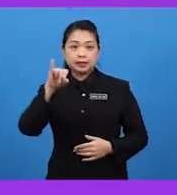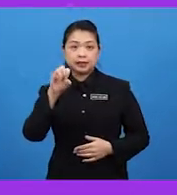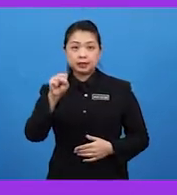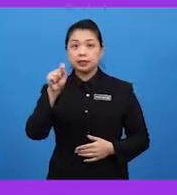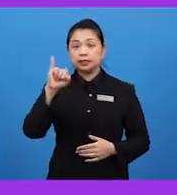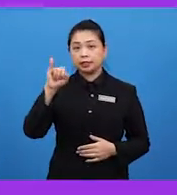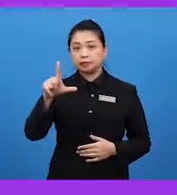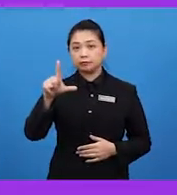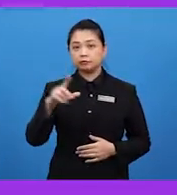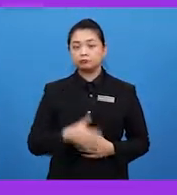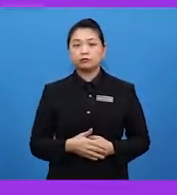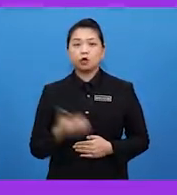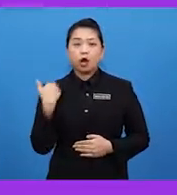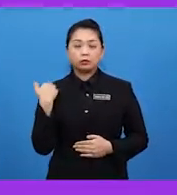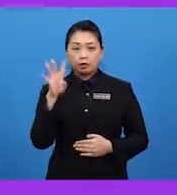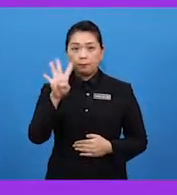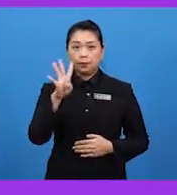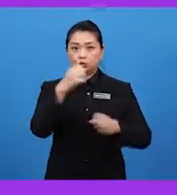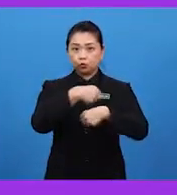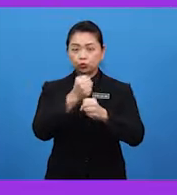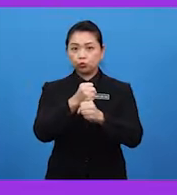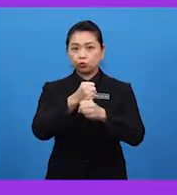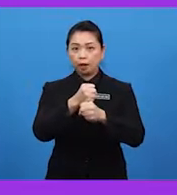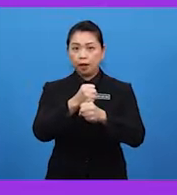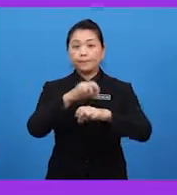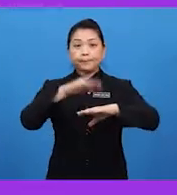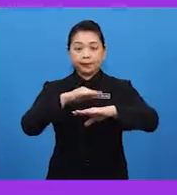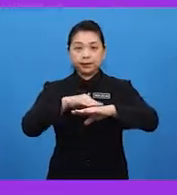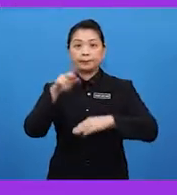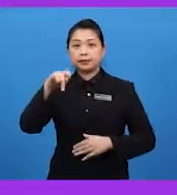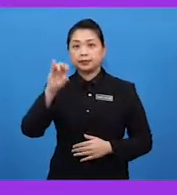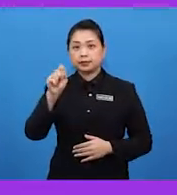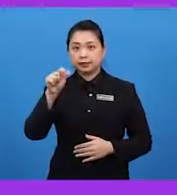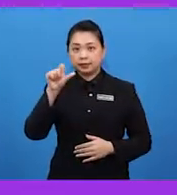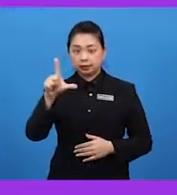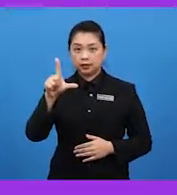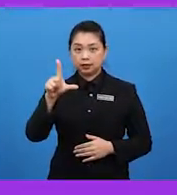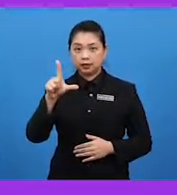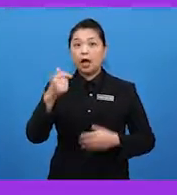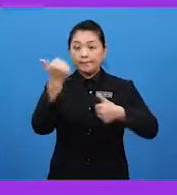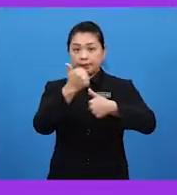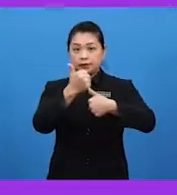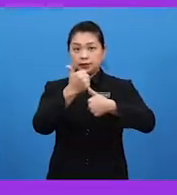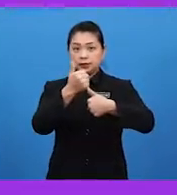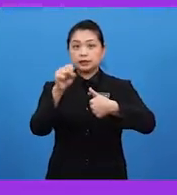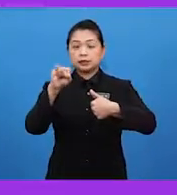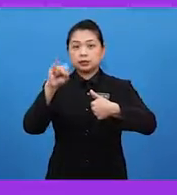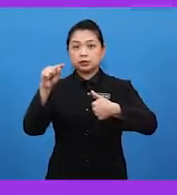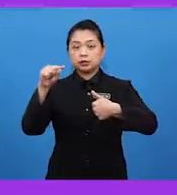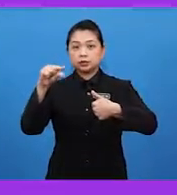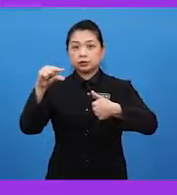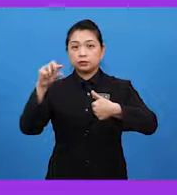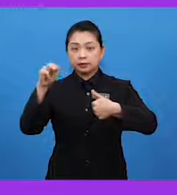terdapat empat struktur arm pada pistil. Pertama, stigma.